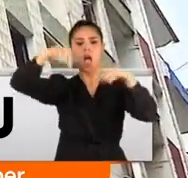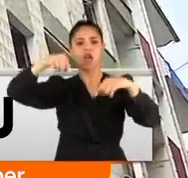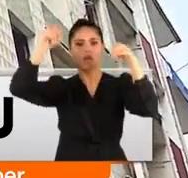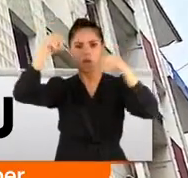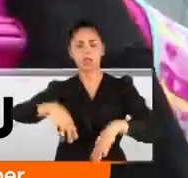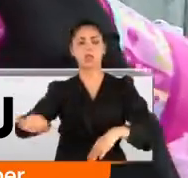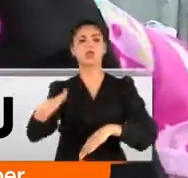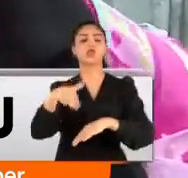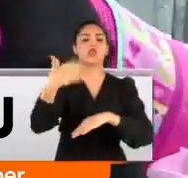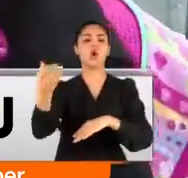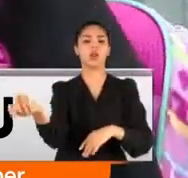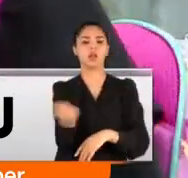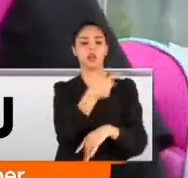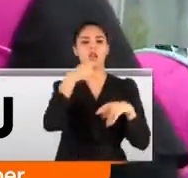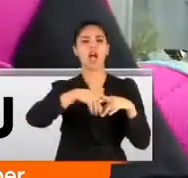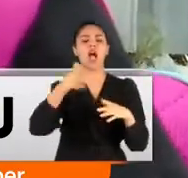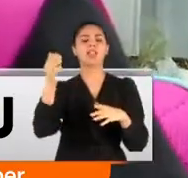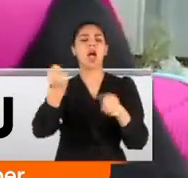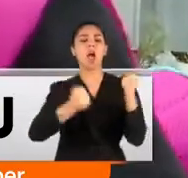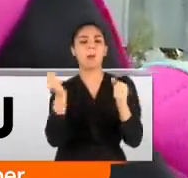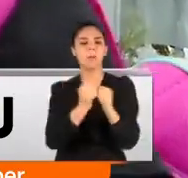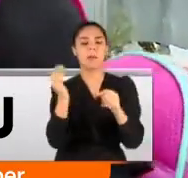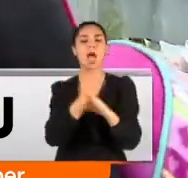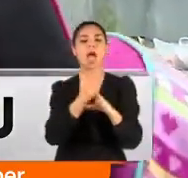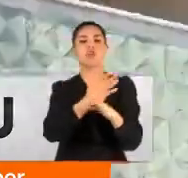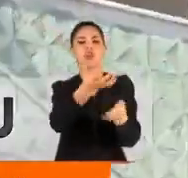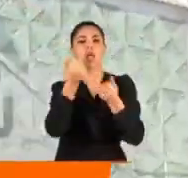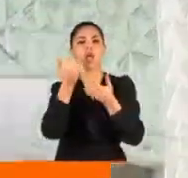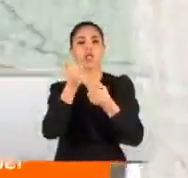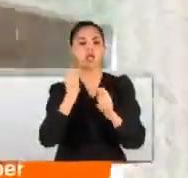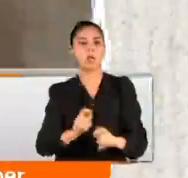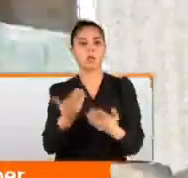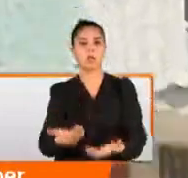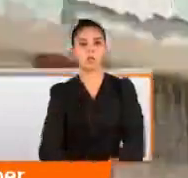kaçıyorlar. Alt arabasının eşyaları falan boşaltırken gördüm, götürüyorlar.